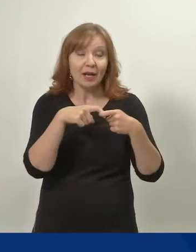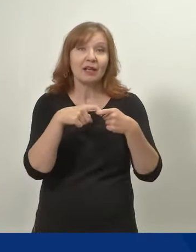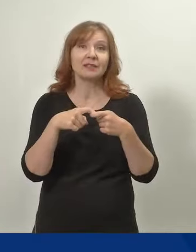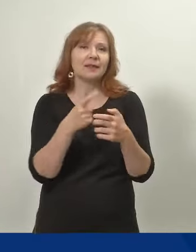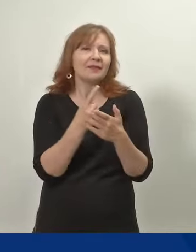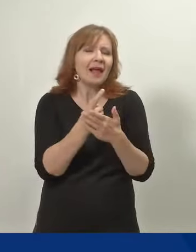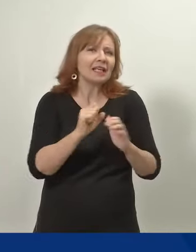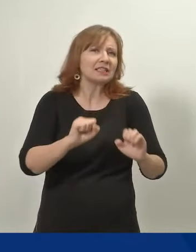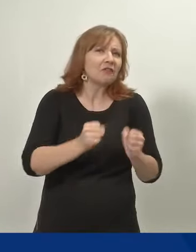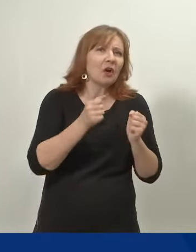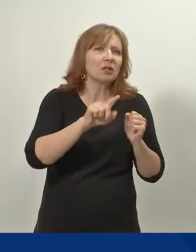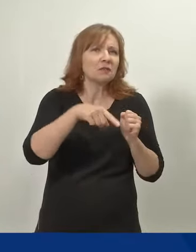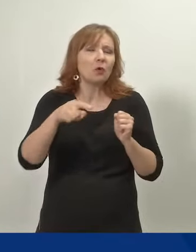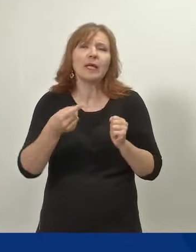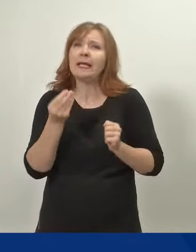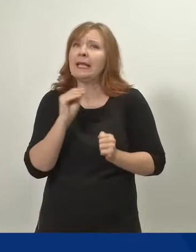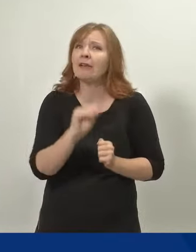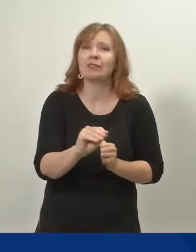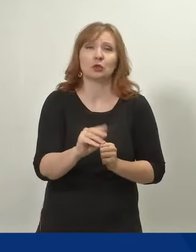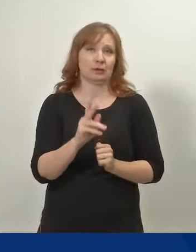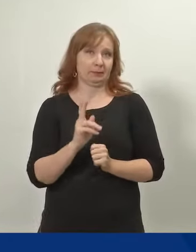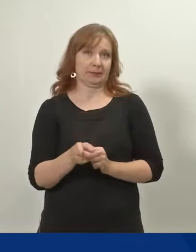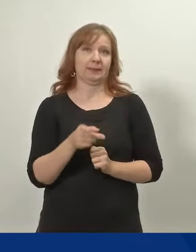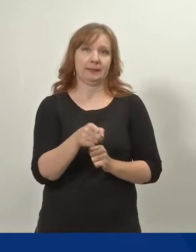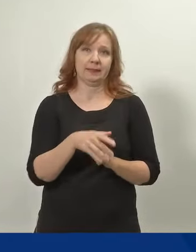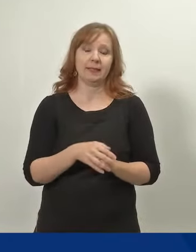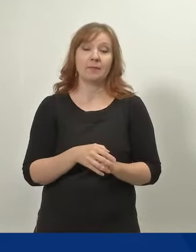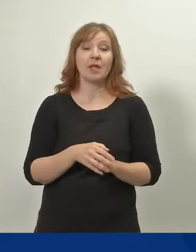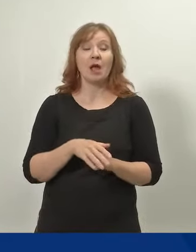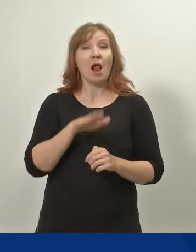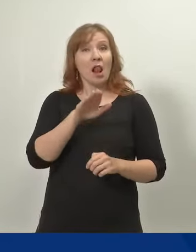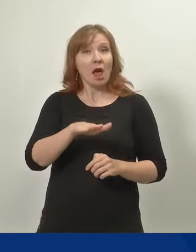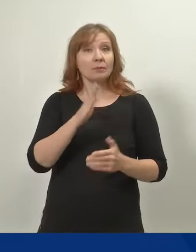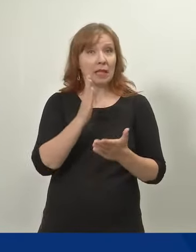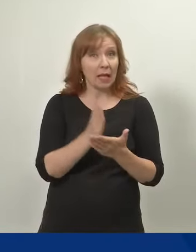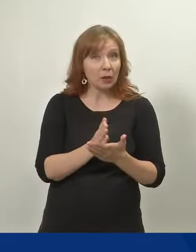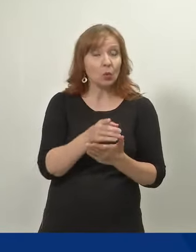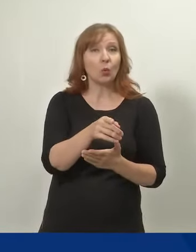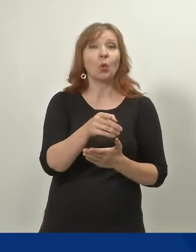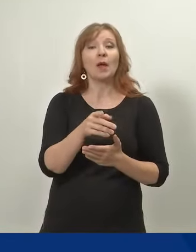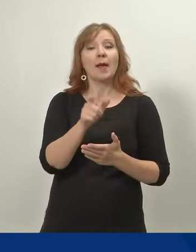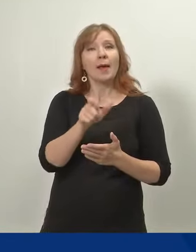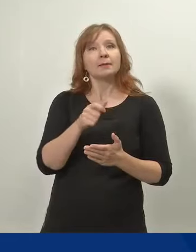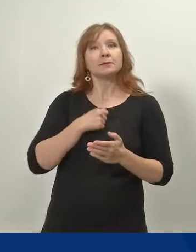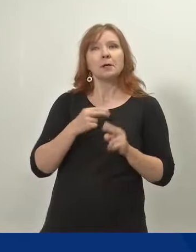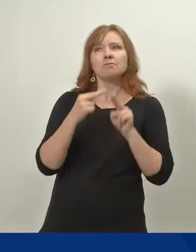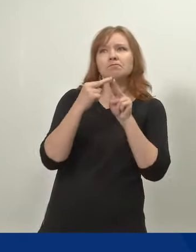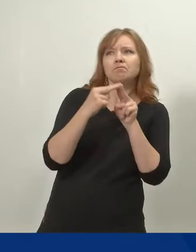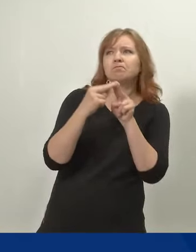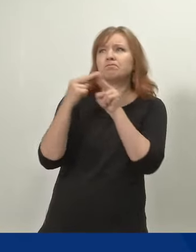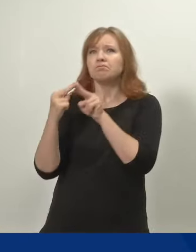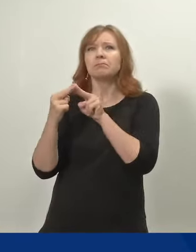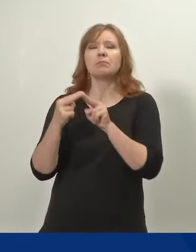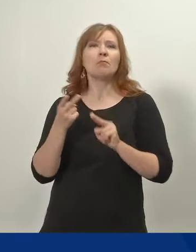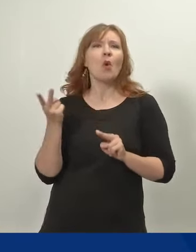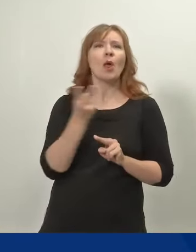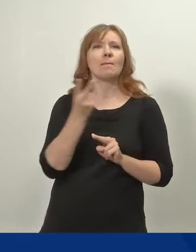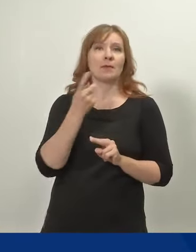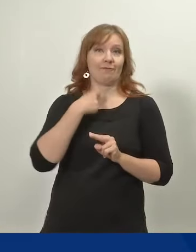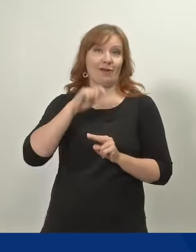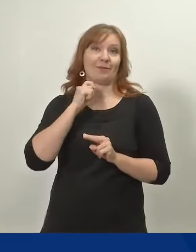varhaisiin vuosiin. Lapsen edun mukaista on, että hänelle muodostuu kiinteä suhde molempiin vanhempiin.